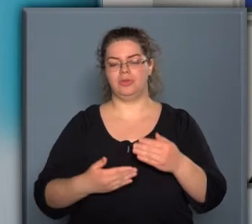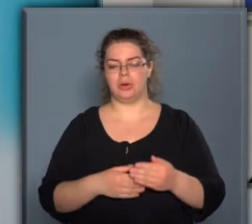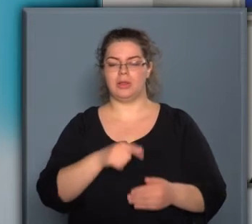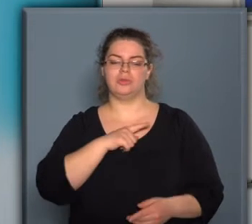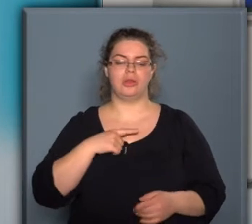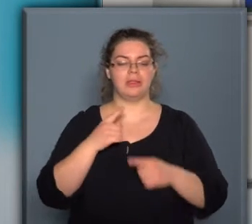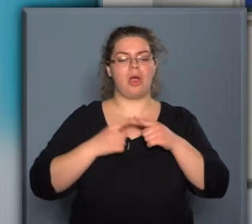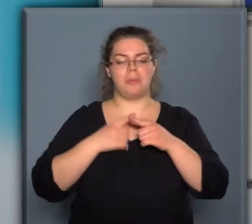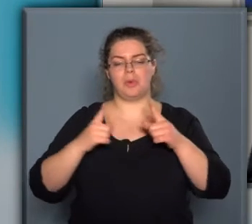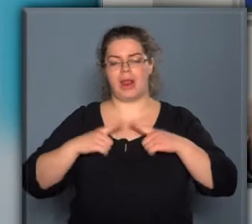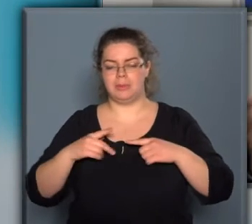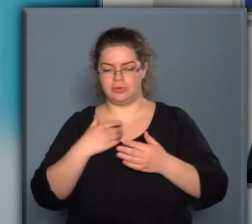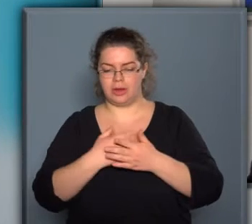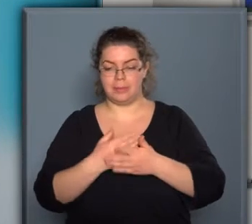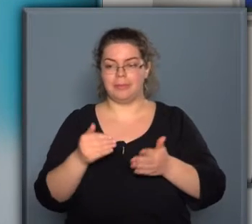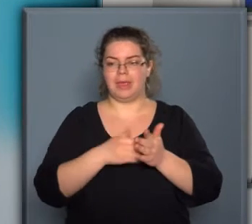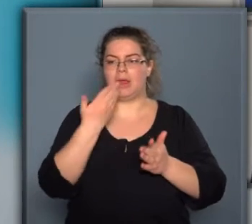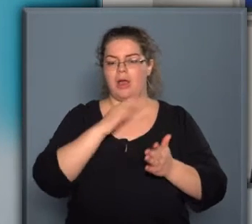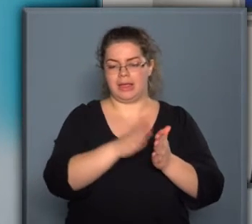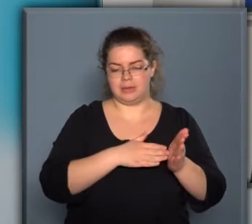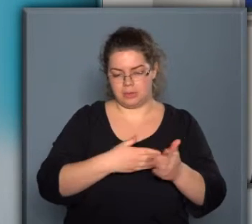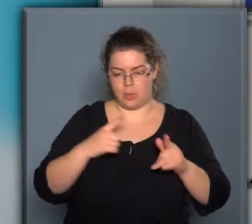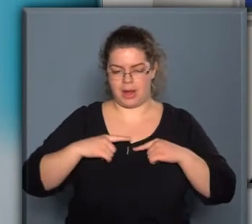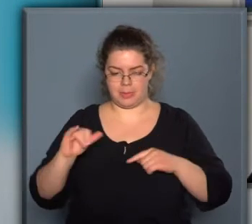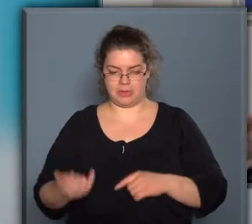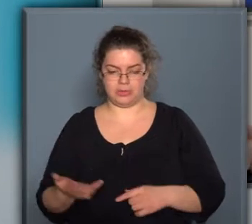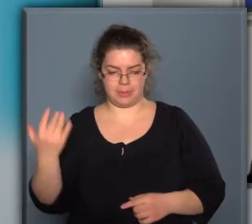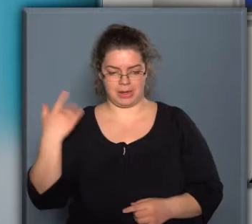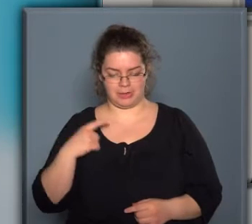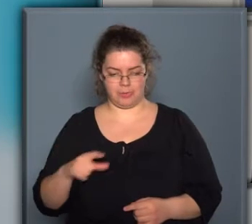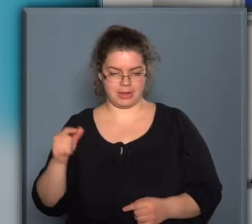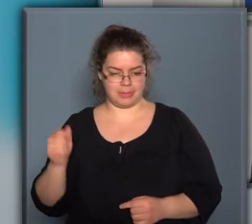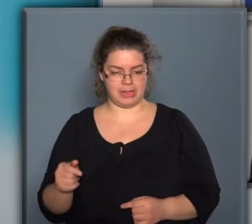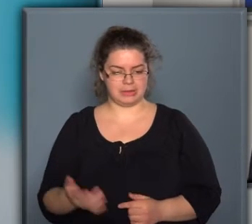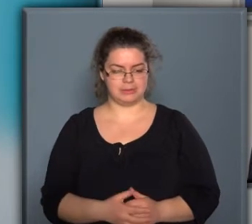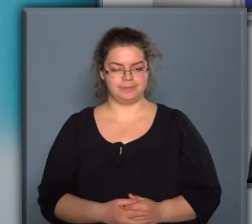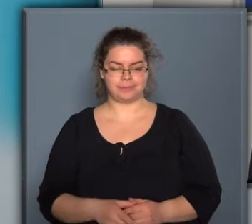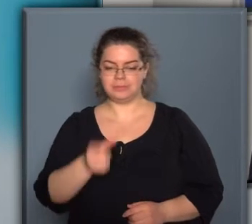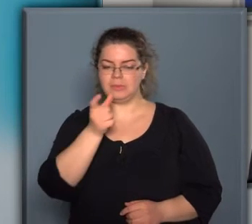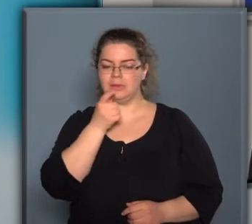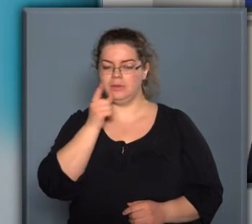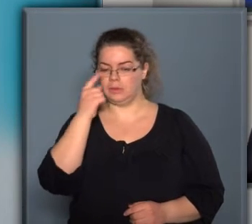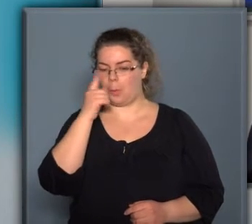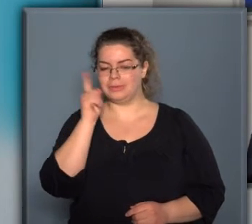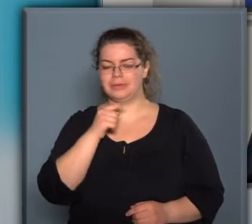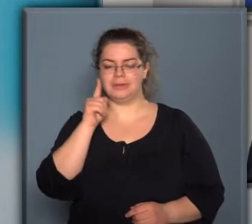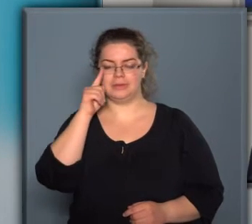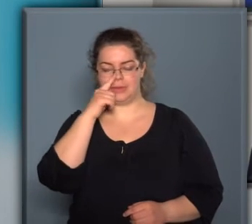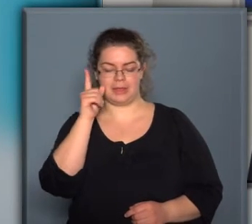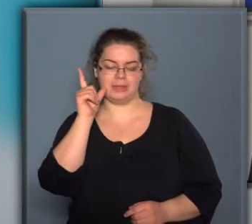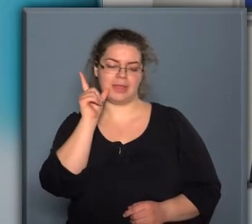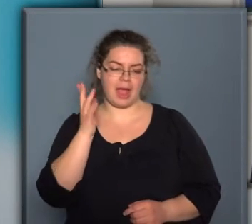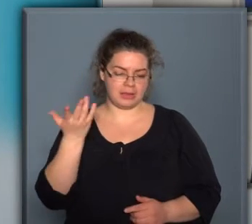sorozatnak csak egy apró állomásra legyen, még hogy a kezdő állomás is. Nemrégiben voltam itt a kontinentálnak ugyanebben a